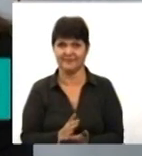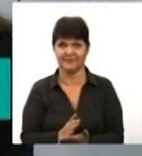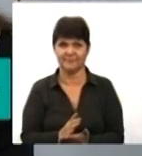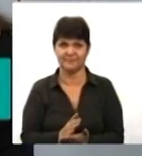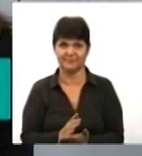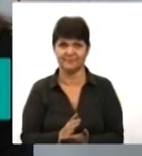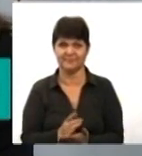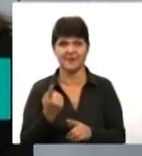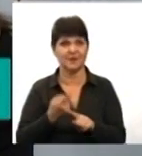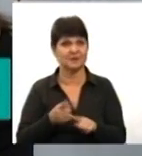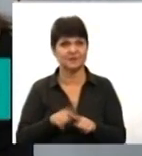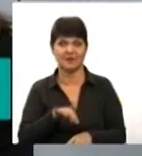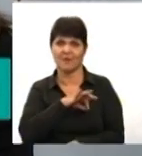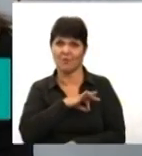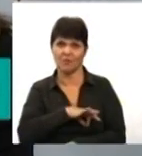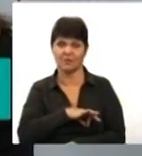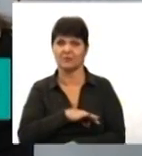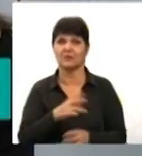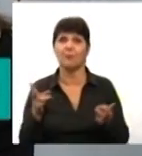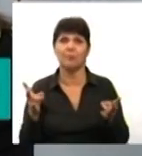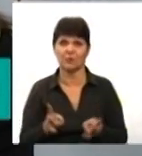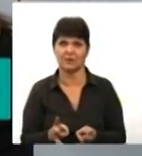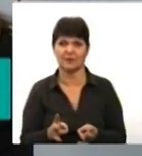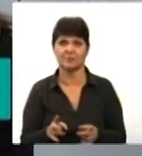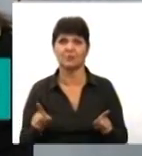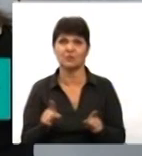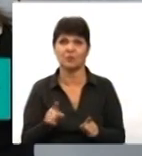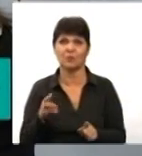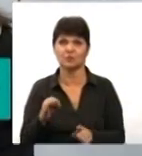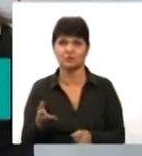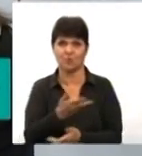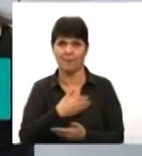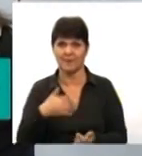Це дуже корисна річ, дуже потрібна, тому що ми незрячі,